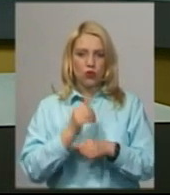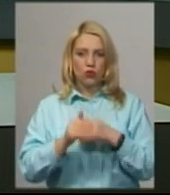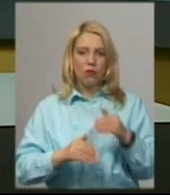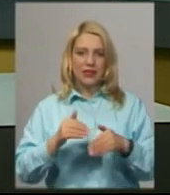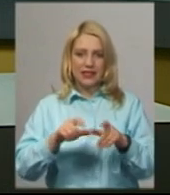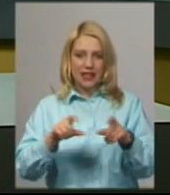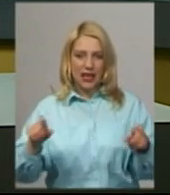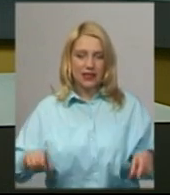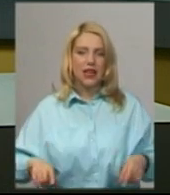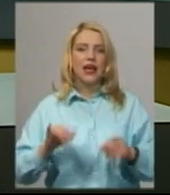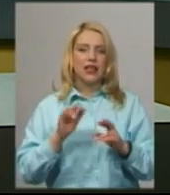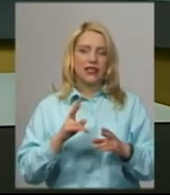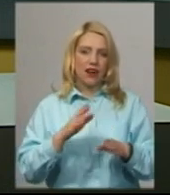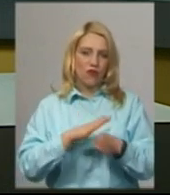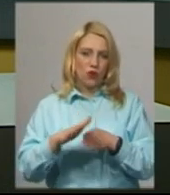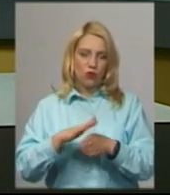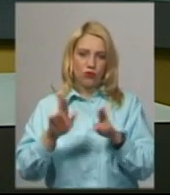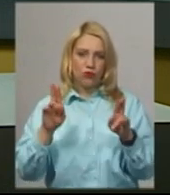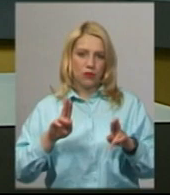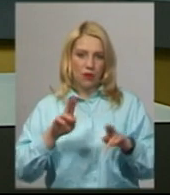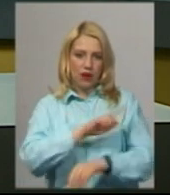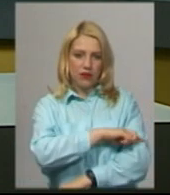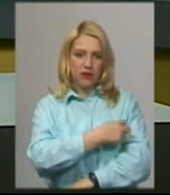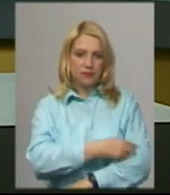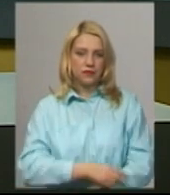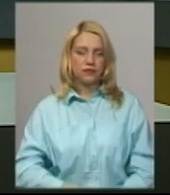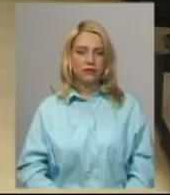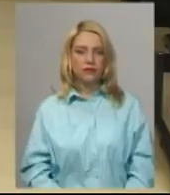санітарних вимог під час карантину, бачила наша знімальна група.